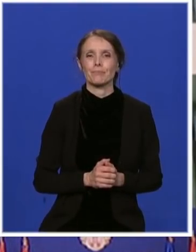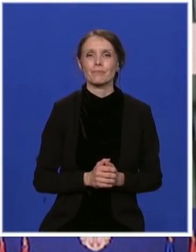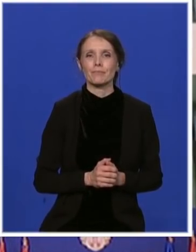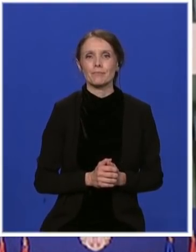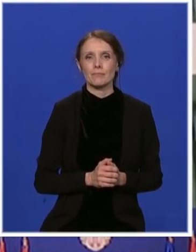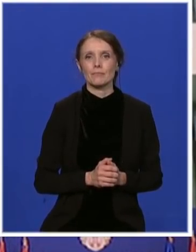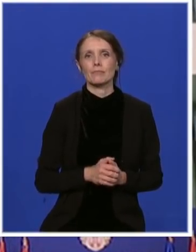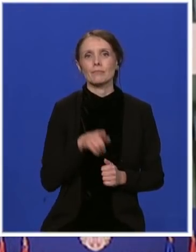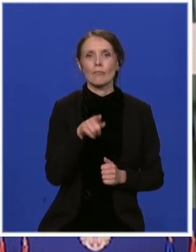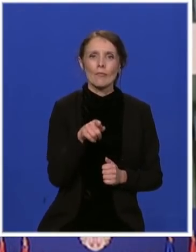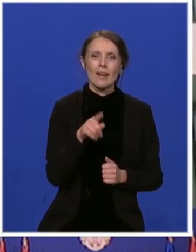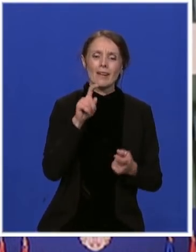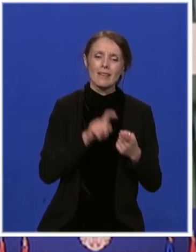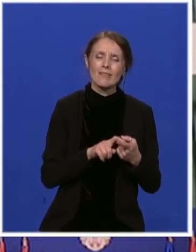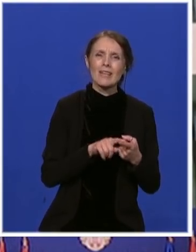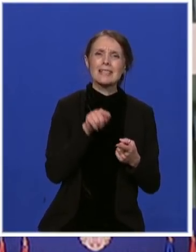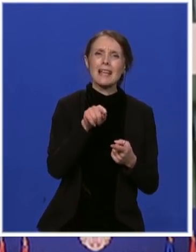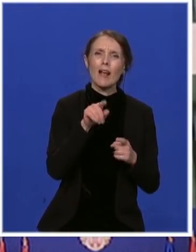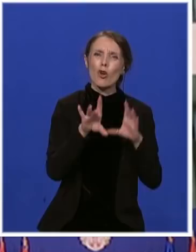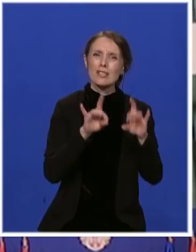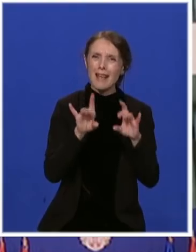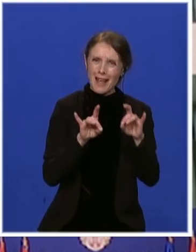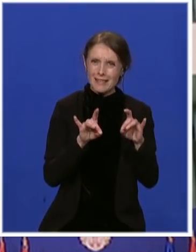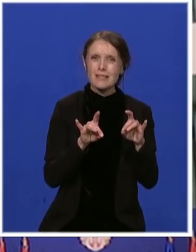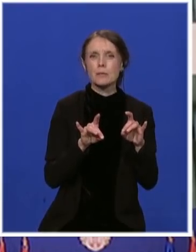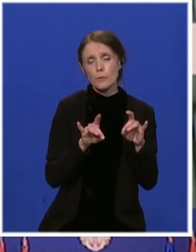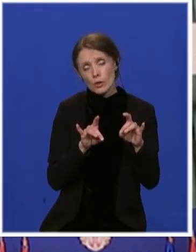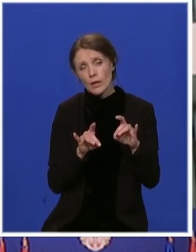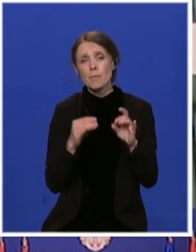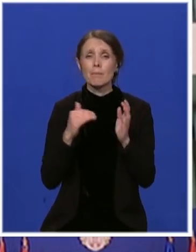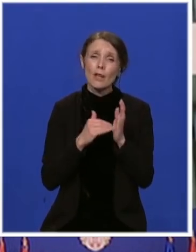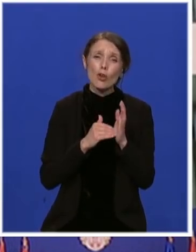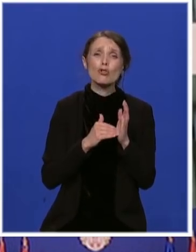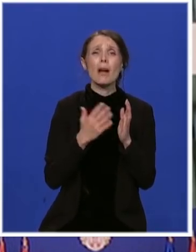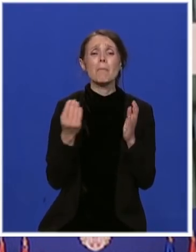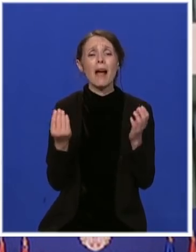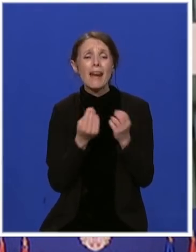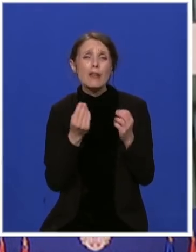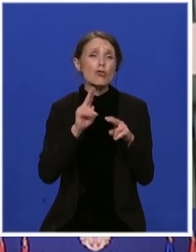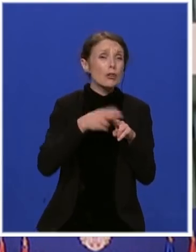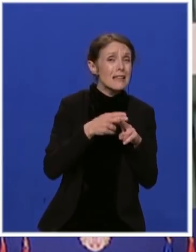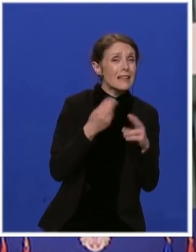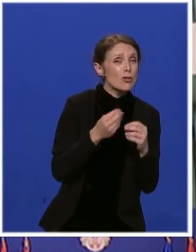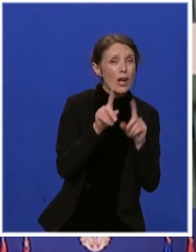tu još uvijek ima nekih pitanja koje treba rešiti kad je reč o učešću na izborima.